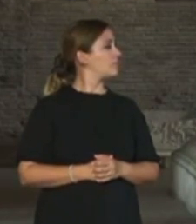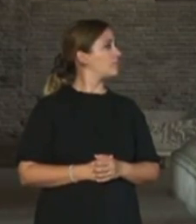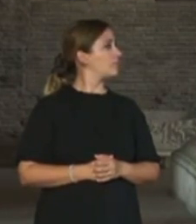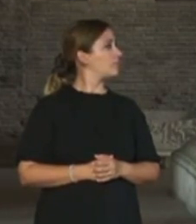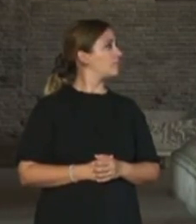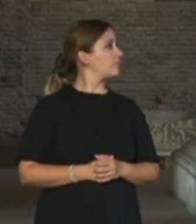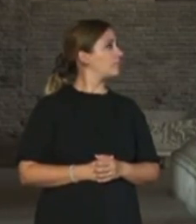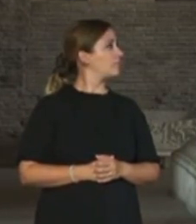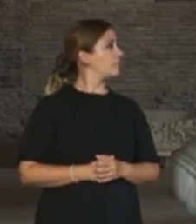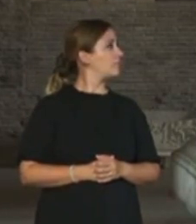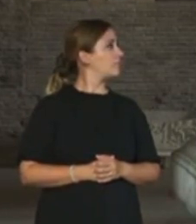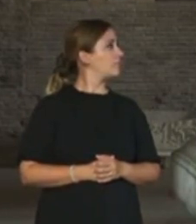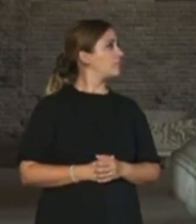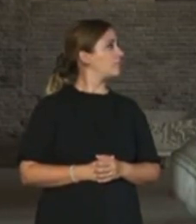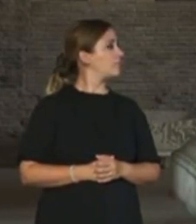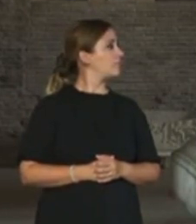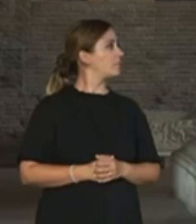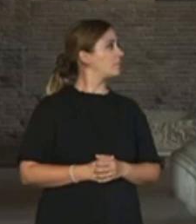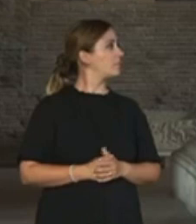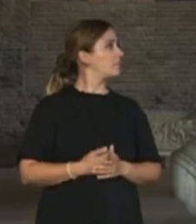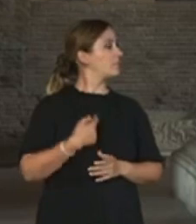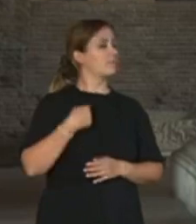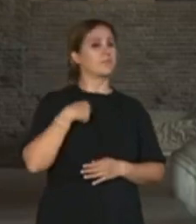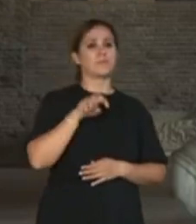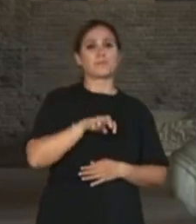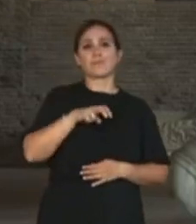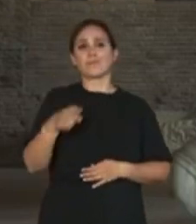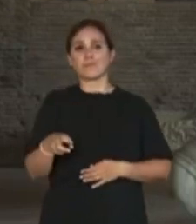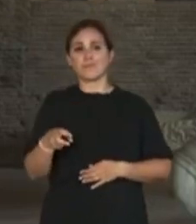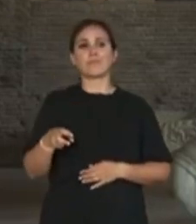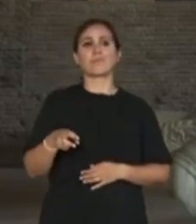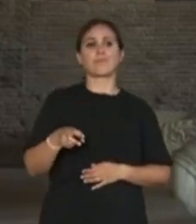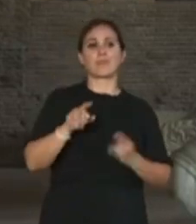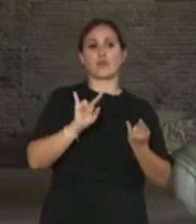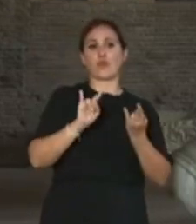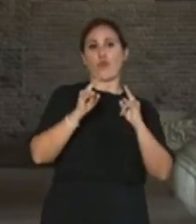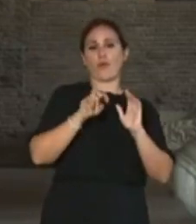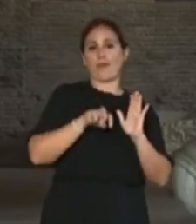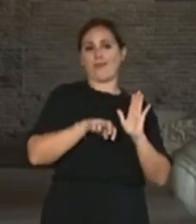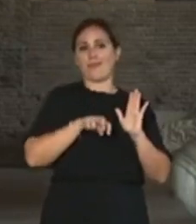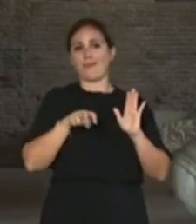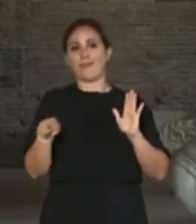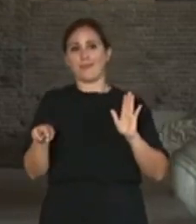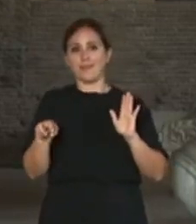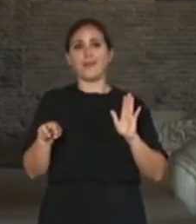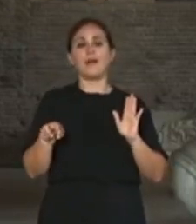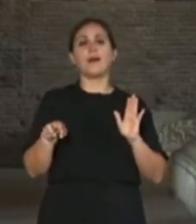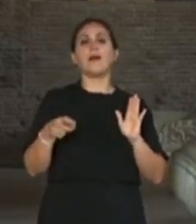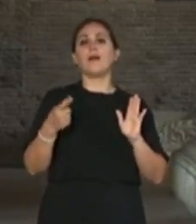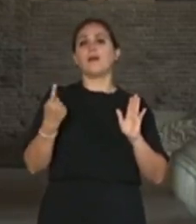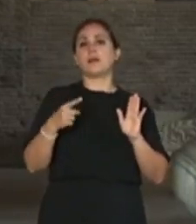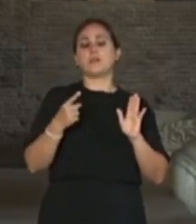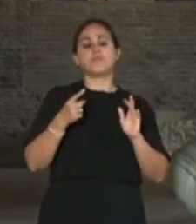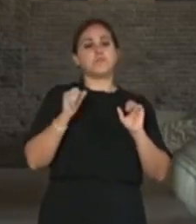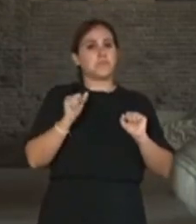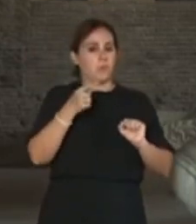Sto uscendo dalla Rocca e posso dirvi che è praticamente tutto accessibile.